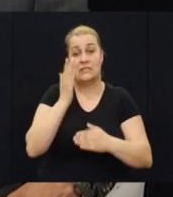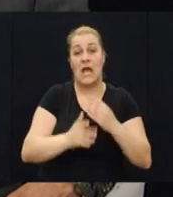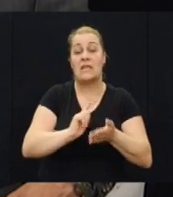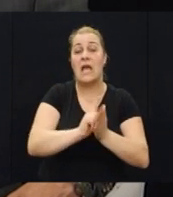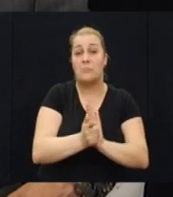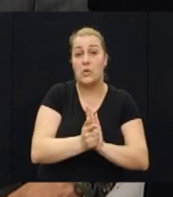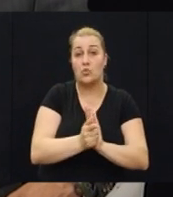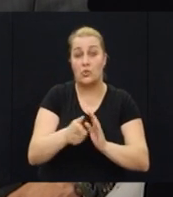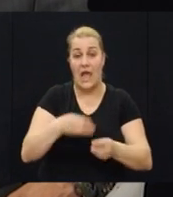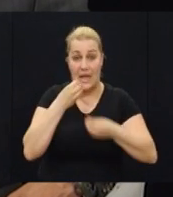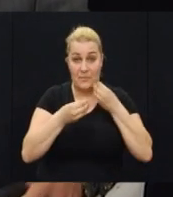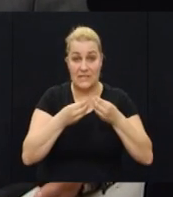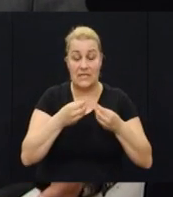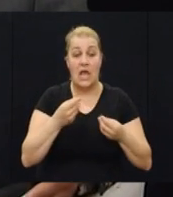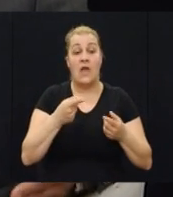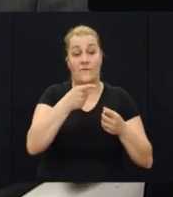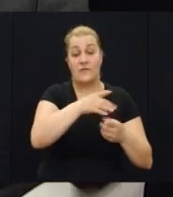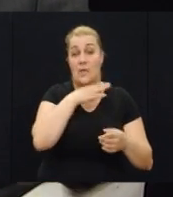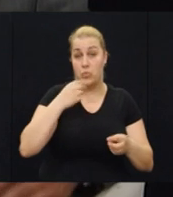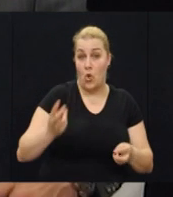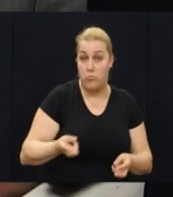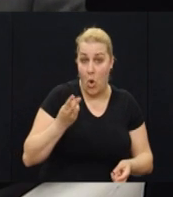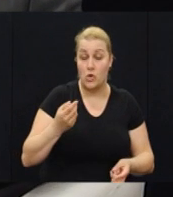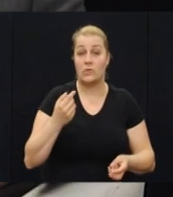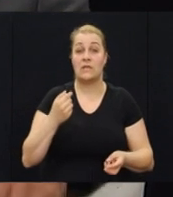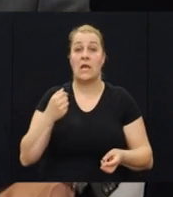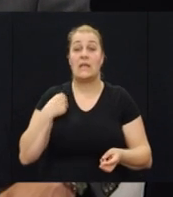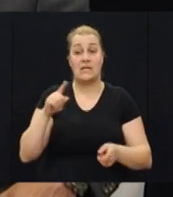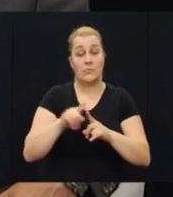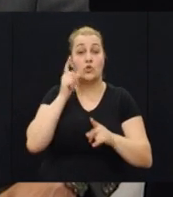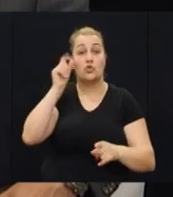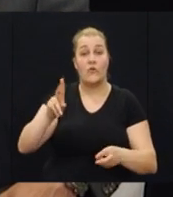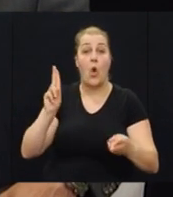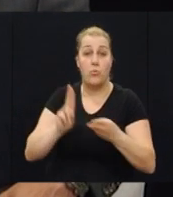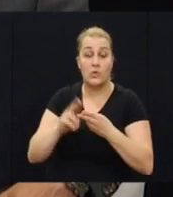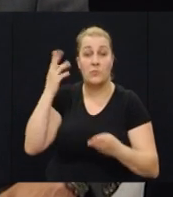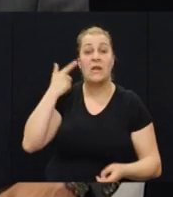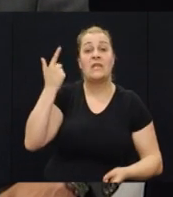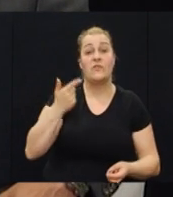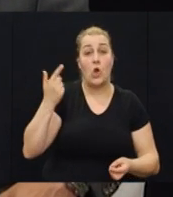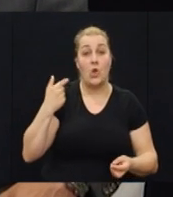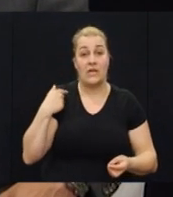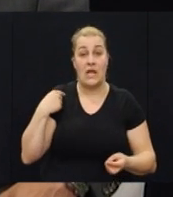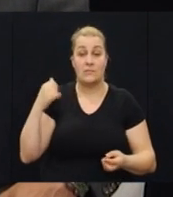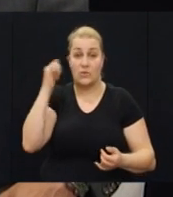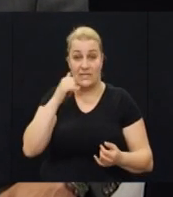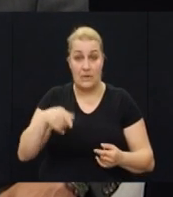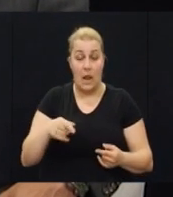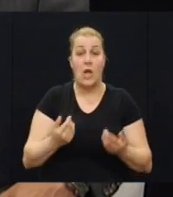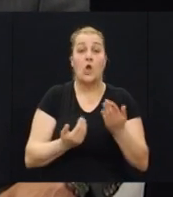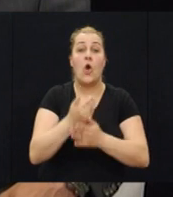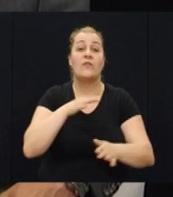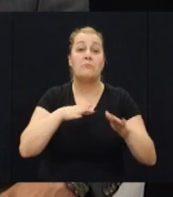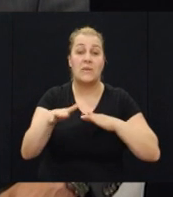ono na što to je posobno ponosni ja osobno sam čovjeka upoznao bijame gosove emisije prije dvije godine osnijemilo smo to zajedno u Zagrebu to je naš novi